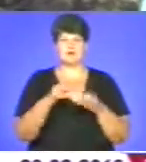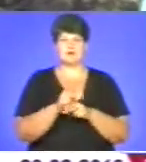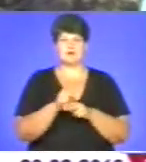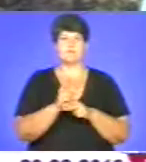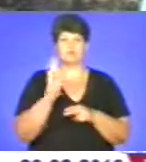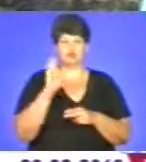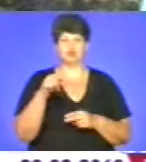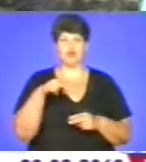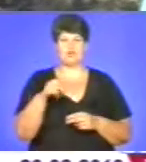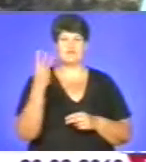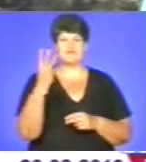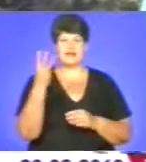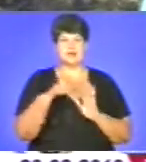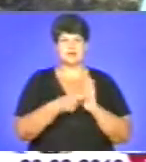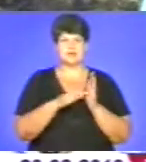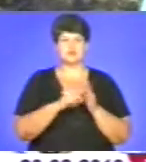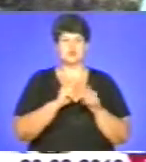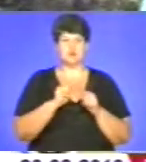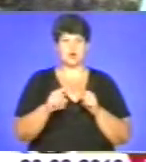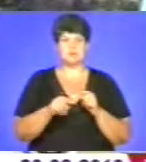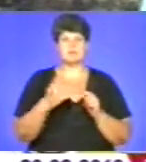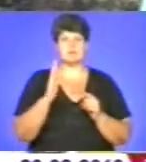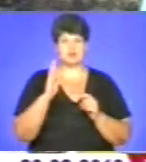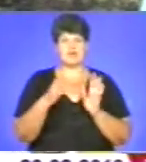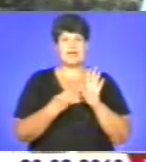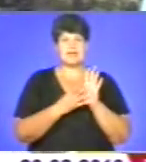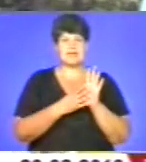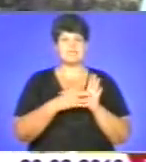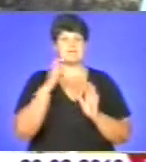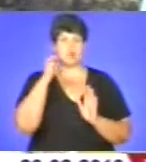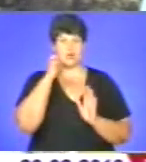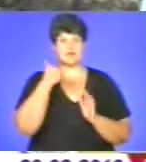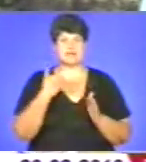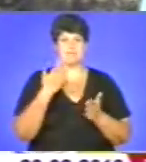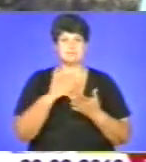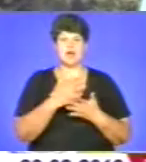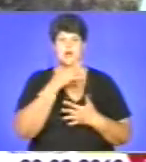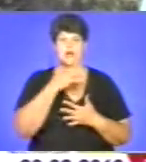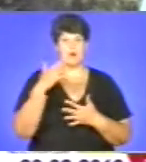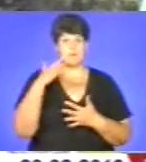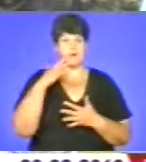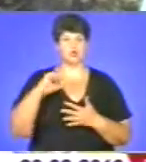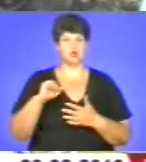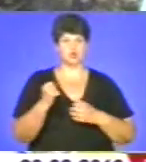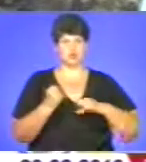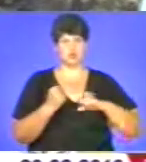ходити в третій клас, мені скоро буде 9 років. Я маю багато друзів,